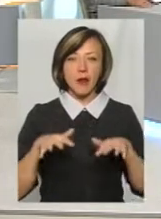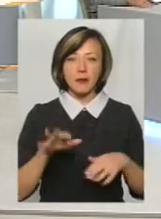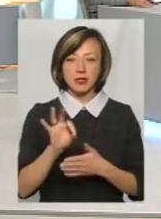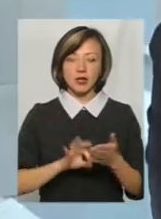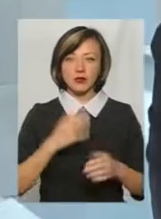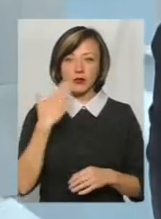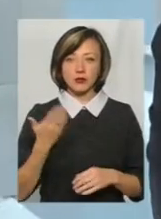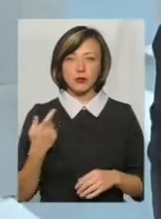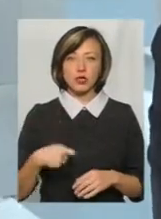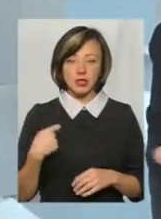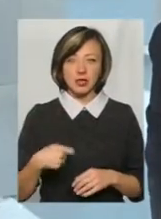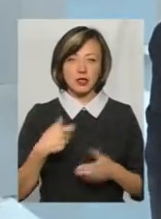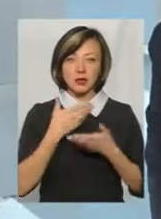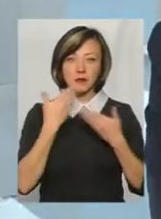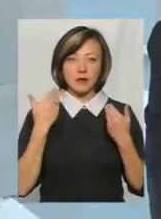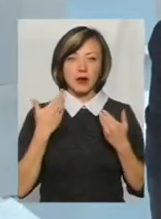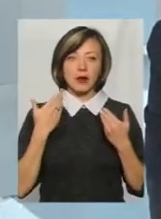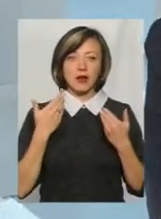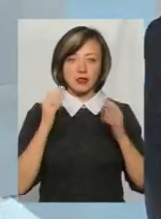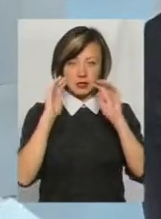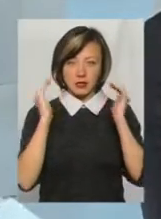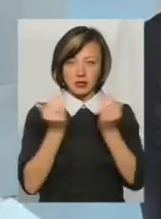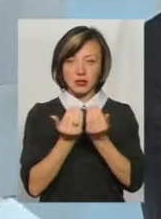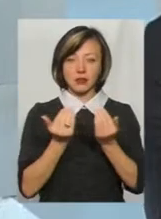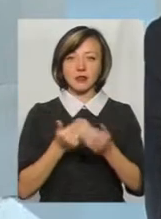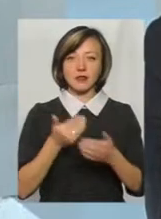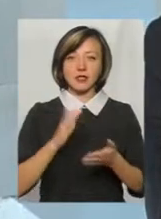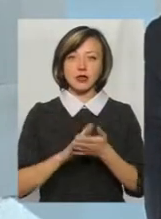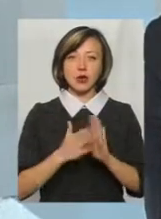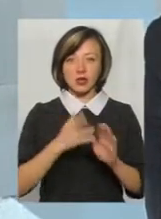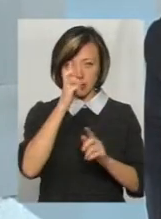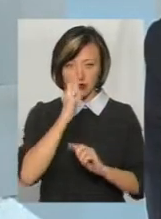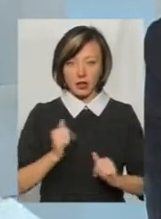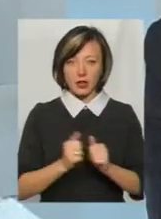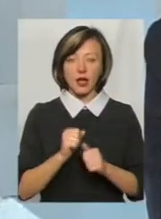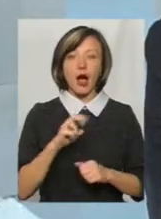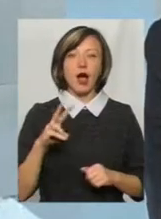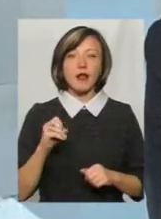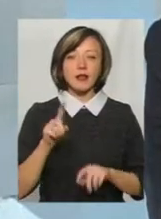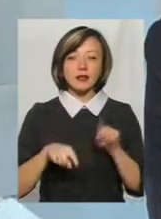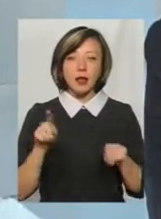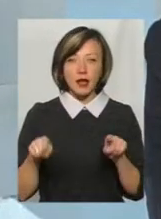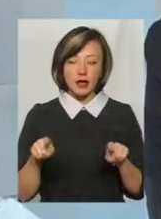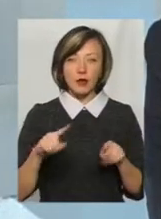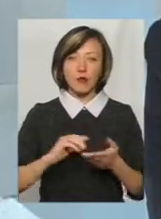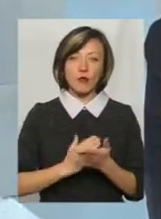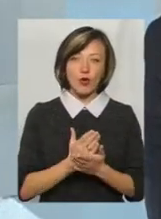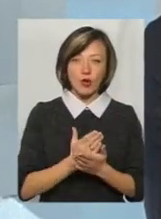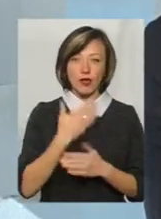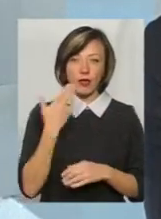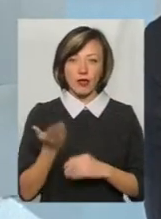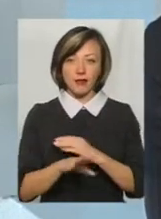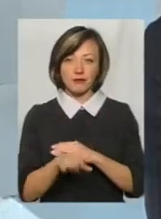виступив президент. Тобто нема відірваності від ситуації в країні. Але те, що деякі політикани,